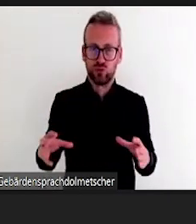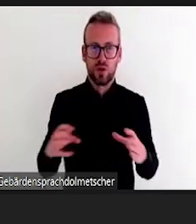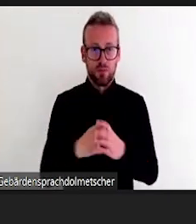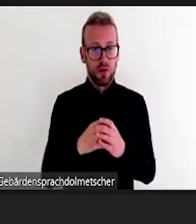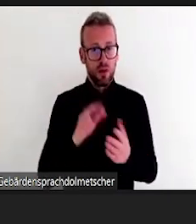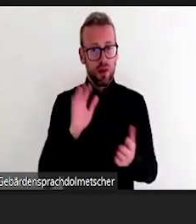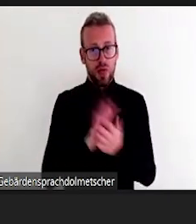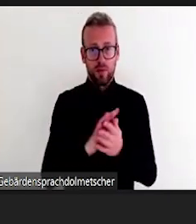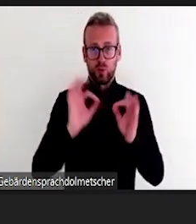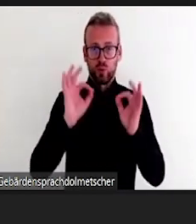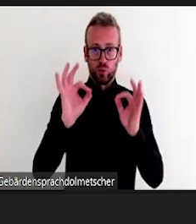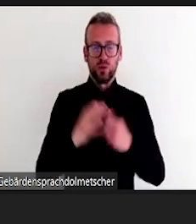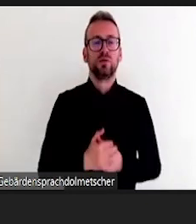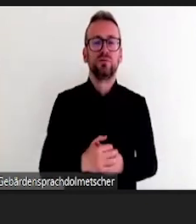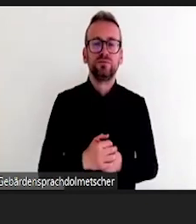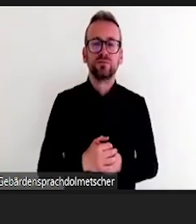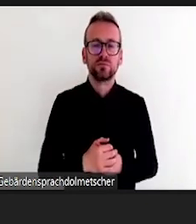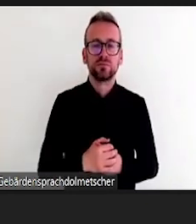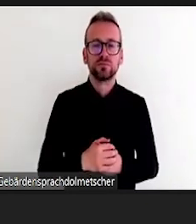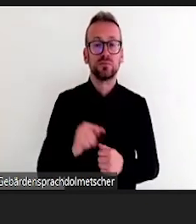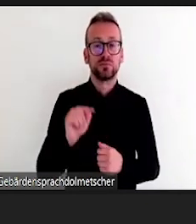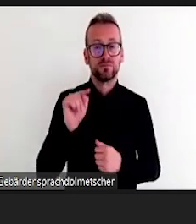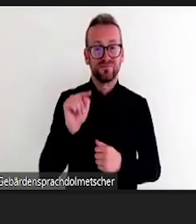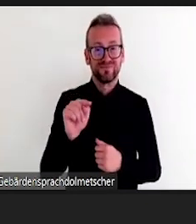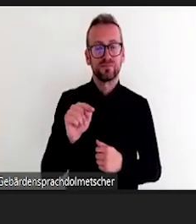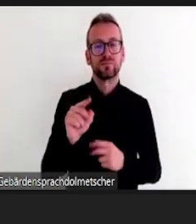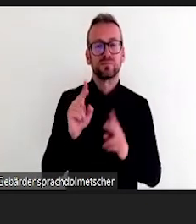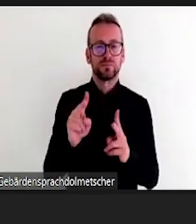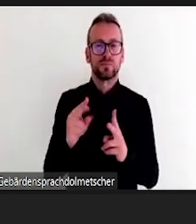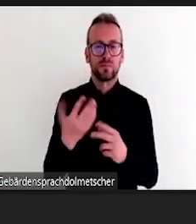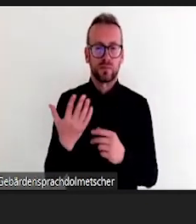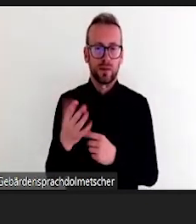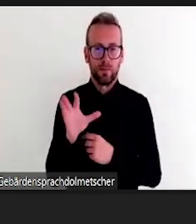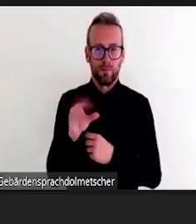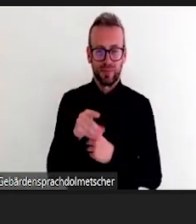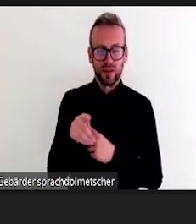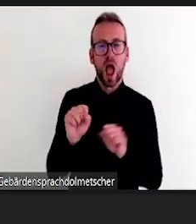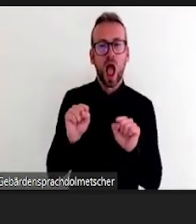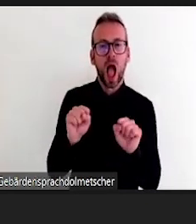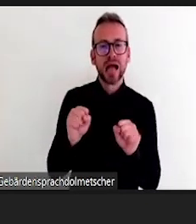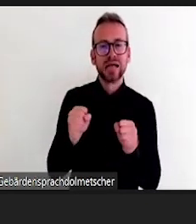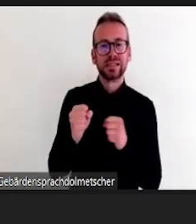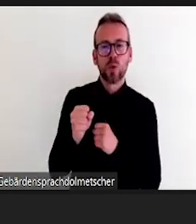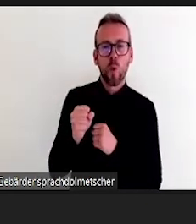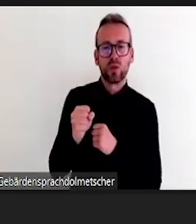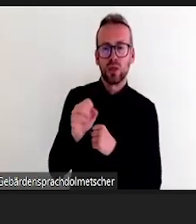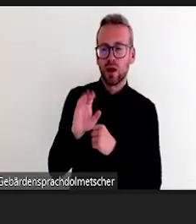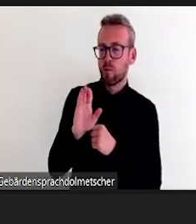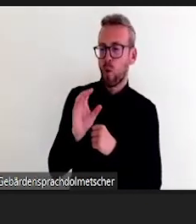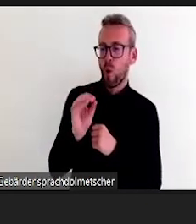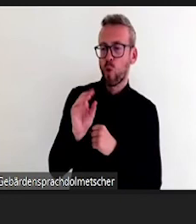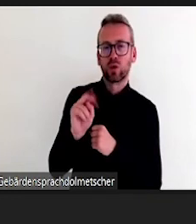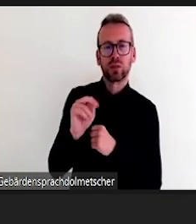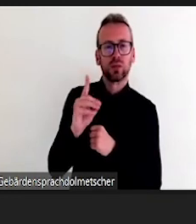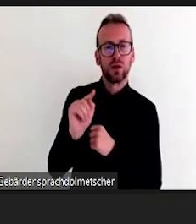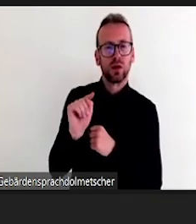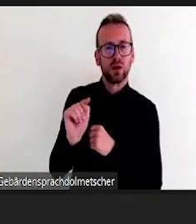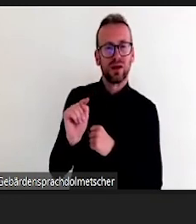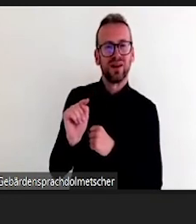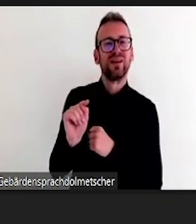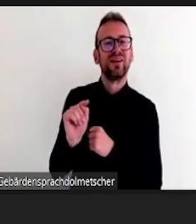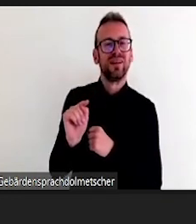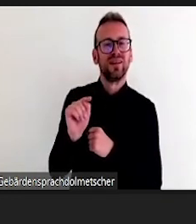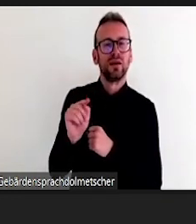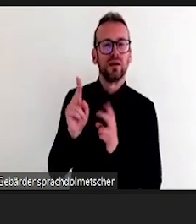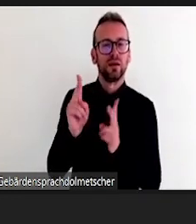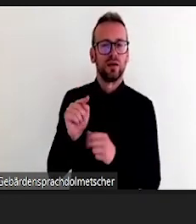Das eignet sich, wenn Sie Lehrveranstaltungen haben, die Sie nicht im Seminarraum machen, sondern eben außerhalb. Bei mir